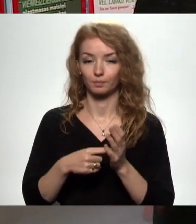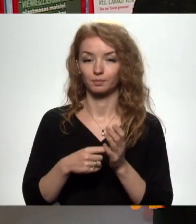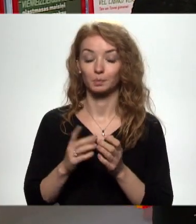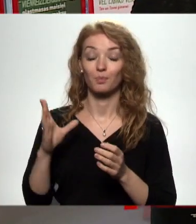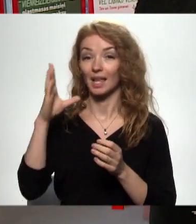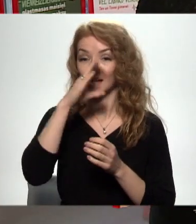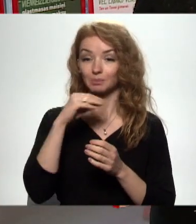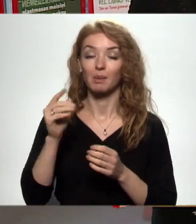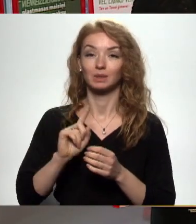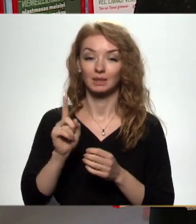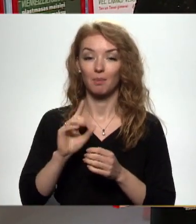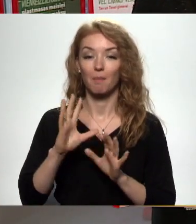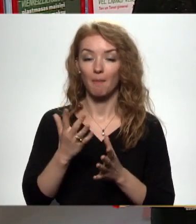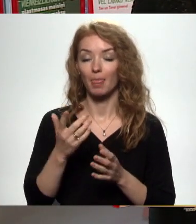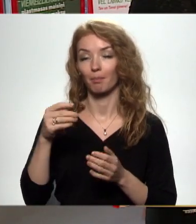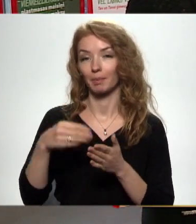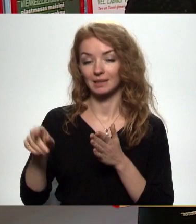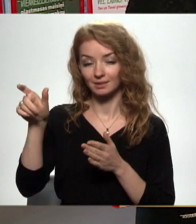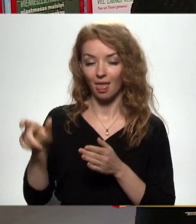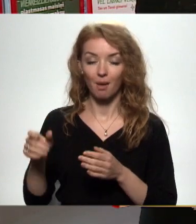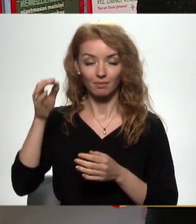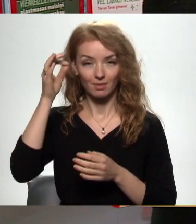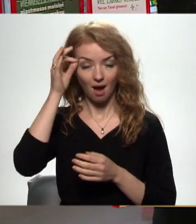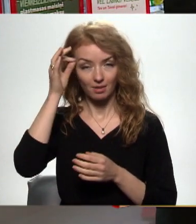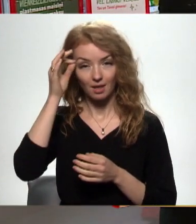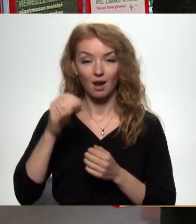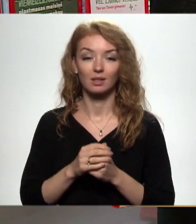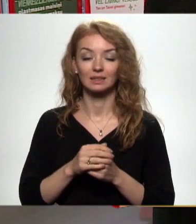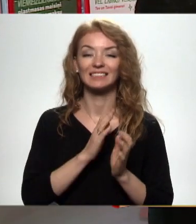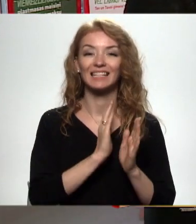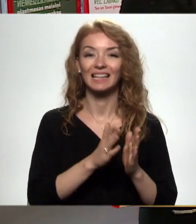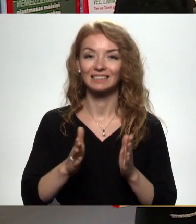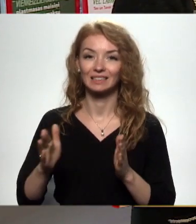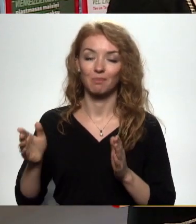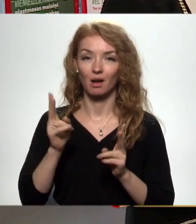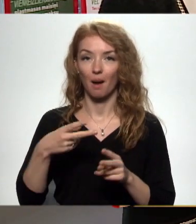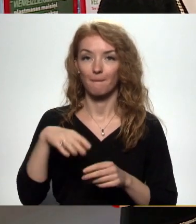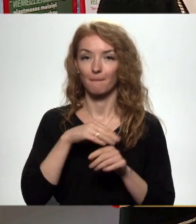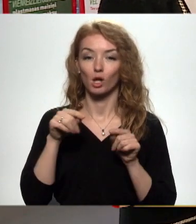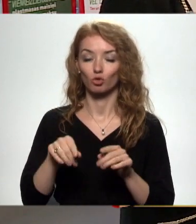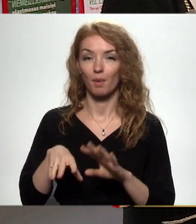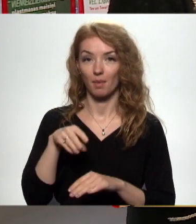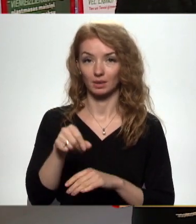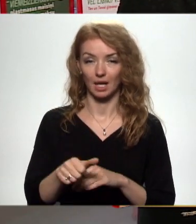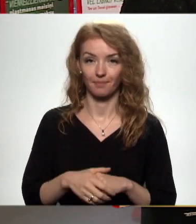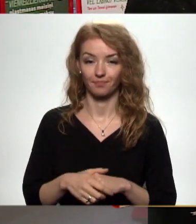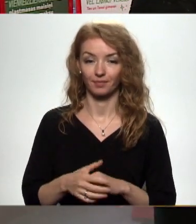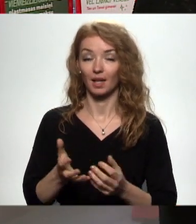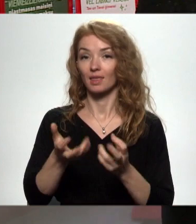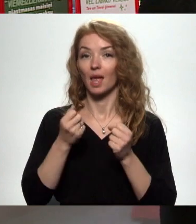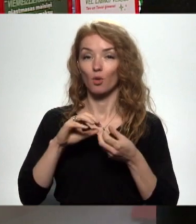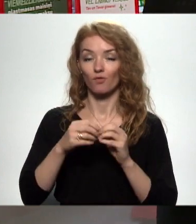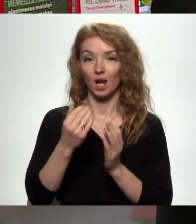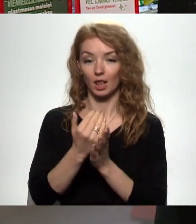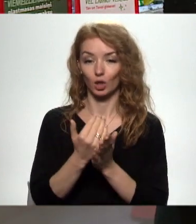Iespējams ir tas, kas pircējams šajā gadījumā ir jāceļās, ir secība, kā mēs šo pirkumu apmaksājam. Ņemot vairāk